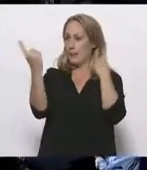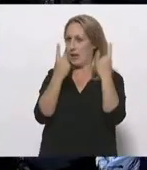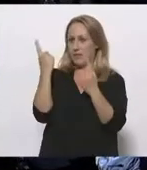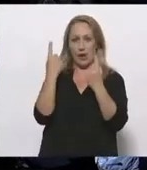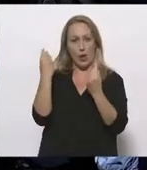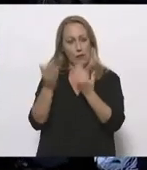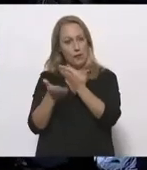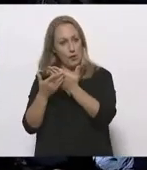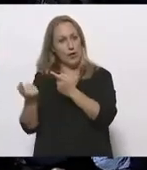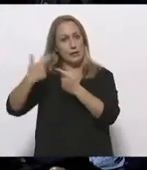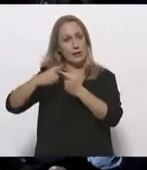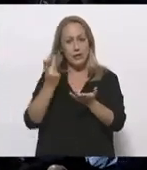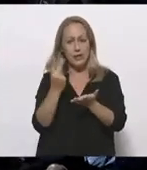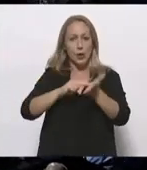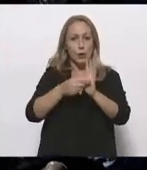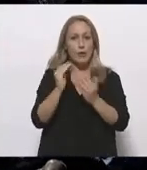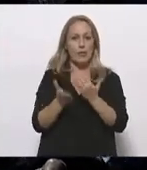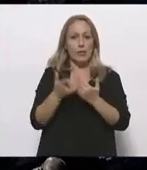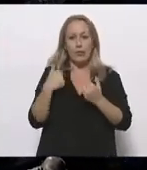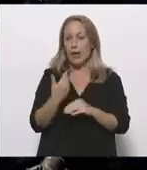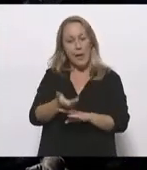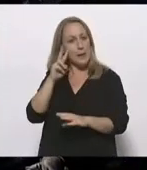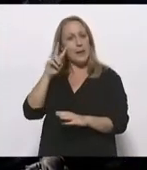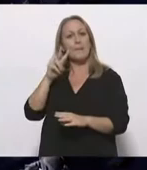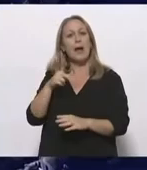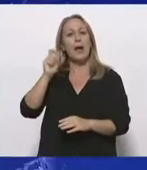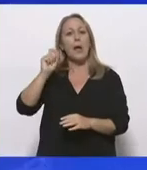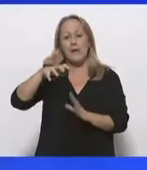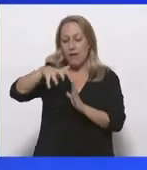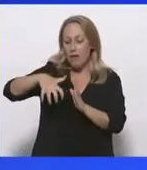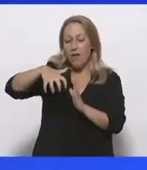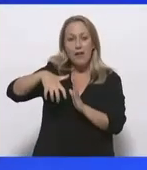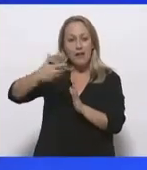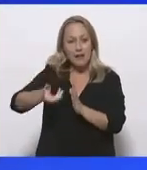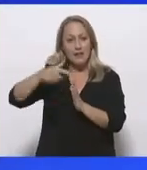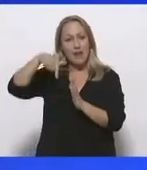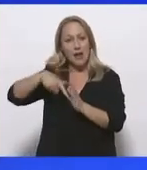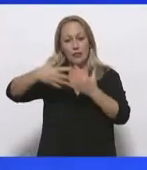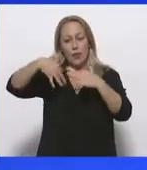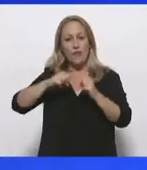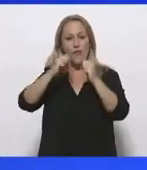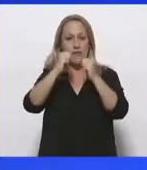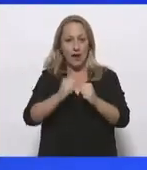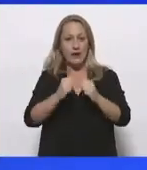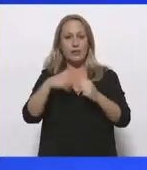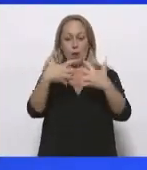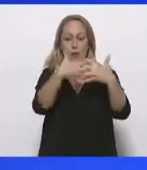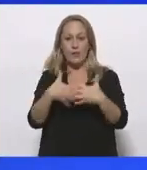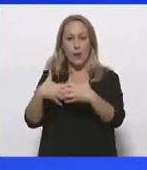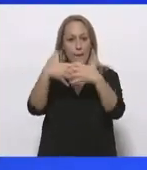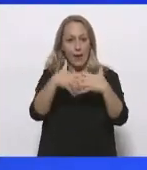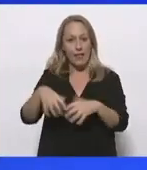οικονομικούς. Είχαμε προβλέψει την πορεία των πραγμάτων. Ο Λεγνίτης πια, που ήταν η ατμομηχανή της ανάπτυξης της ελληνικής οικονομίας για μισό αιώνα,